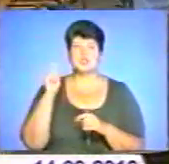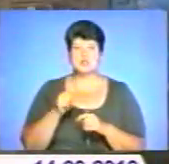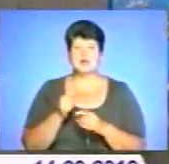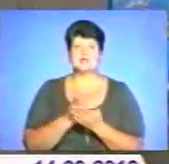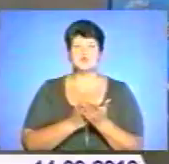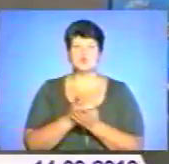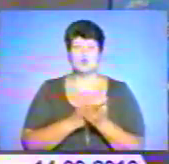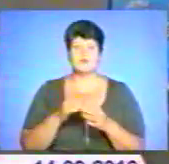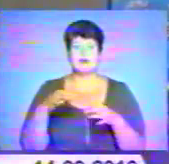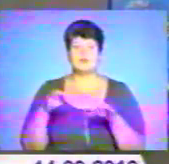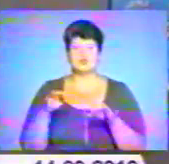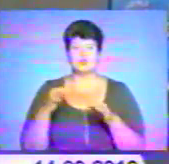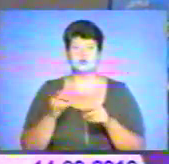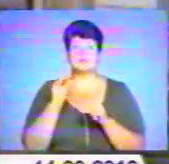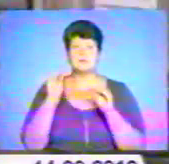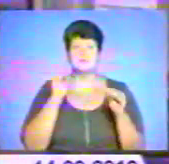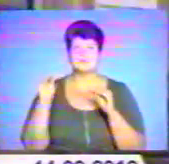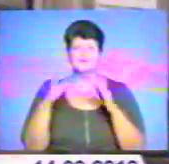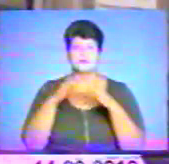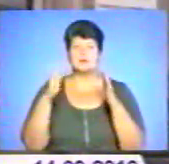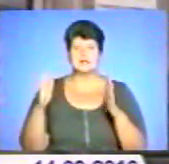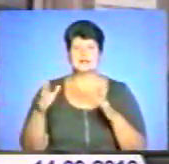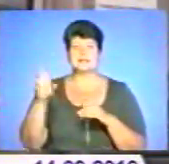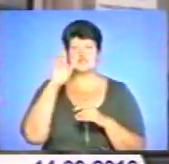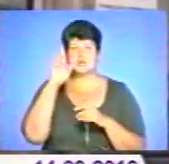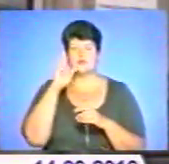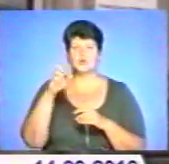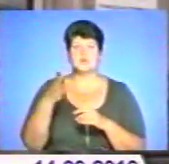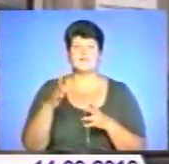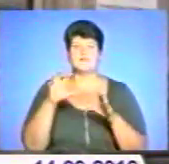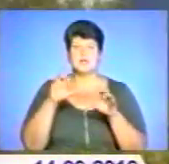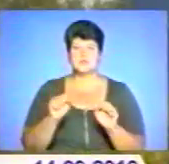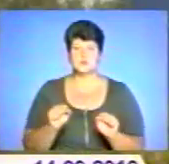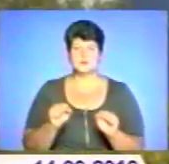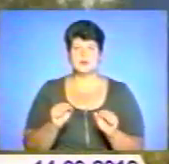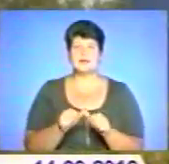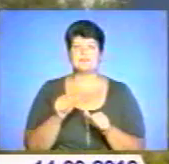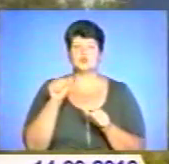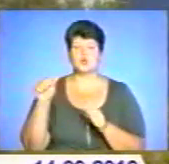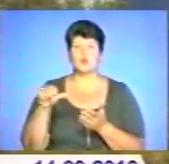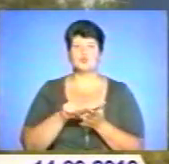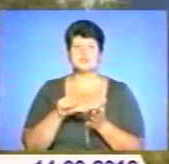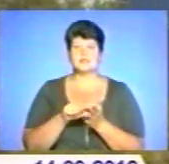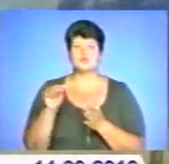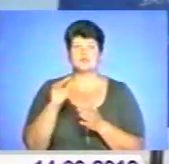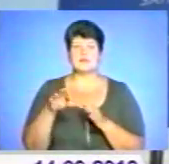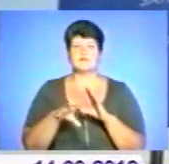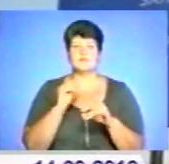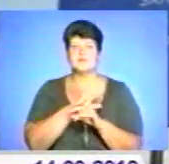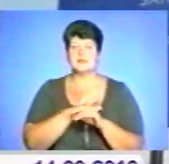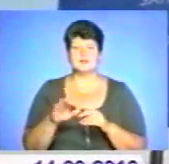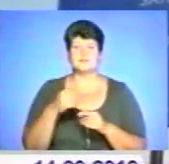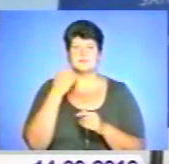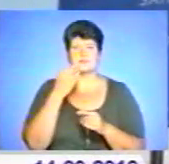службових авто та розміщують партійну символіку на спорудах державної та комунальної форм власності. Крім того, учасники жухневих виборів не соромляться і